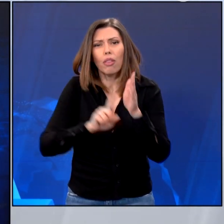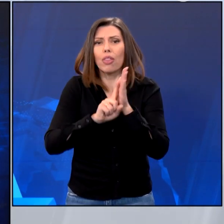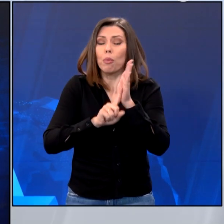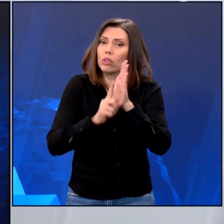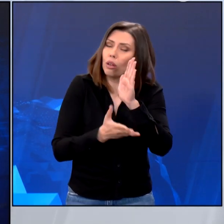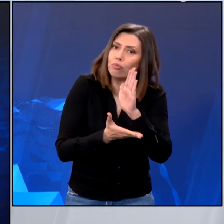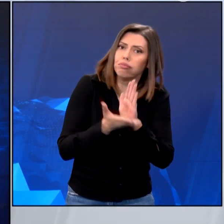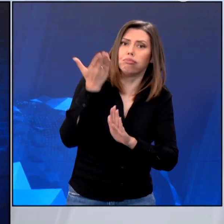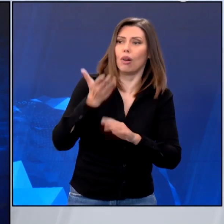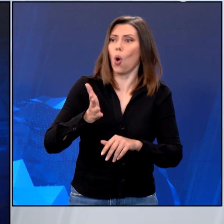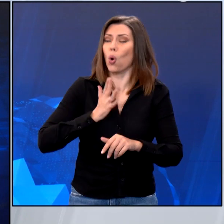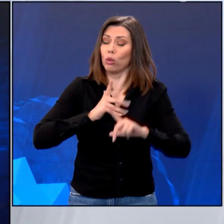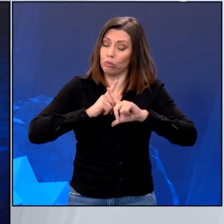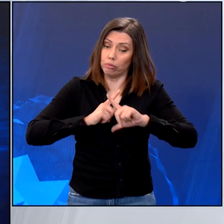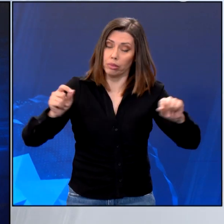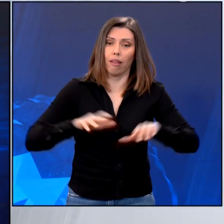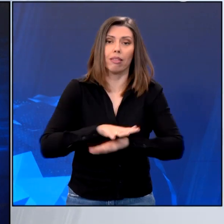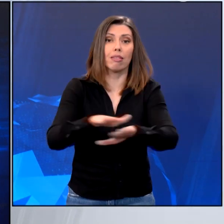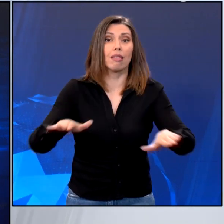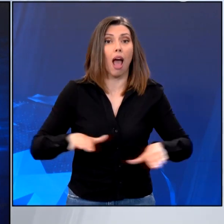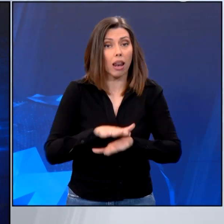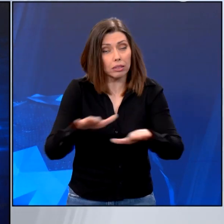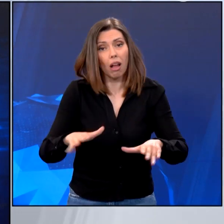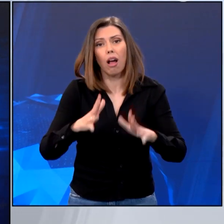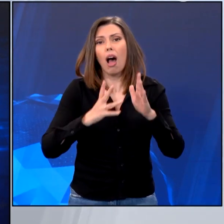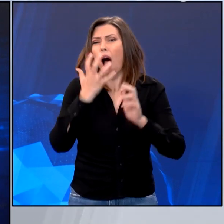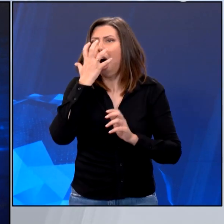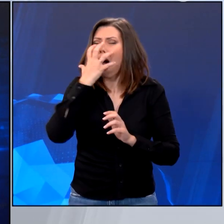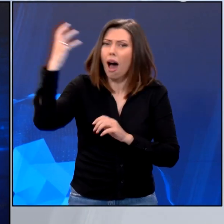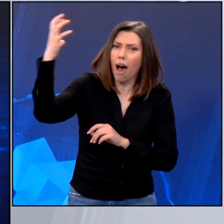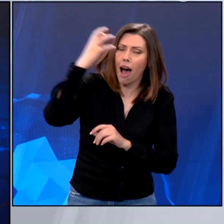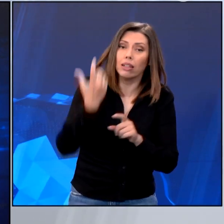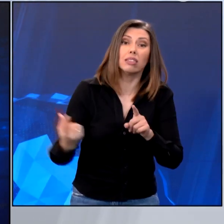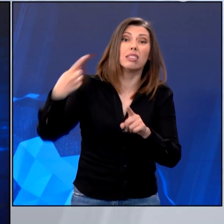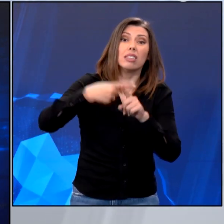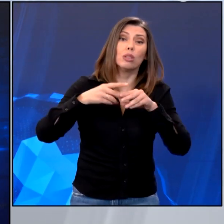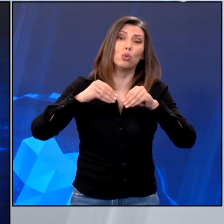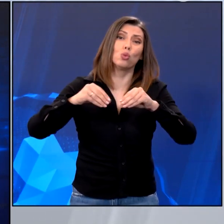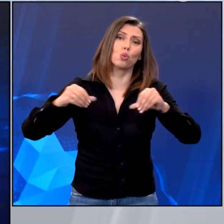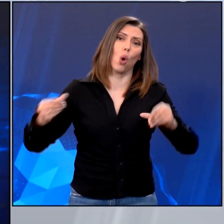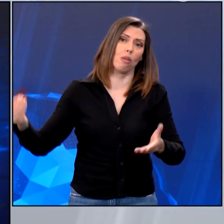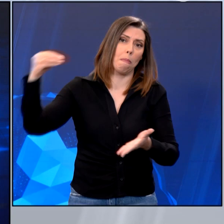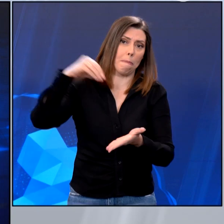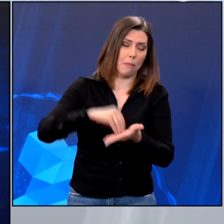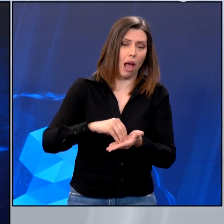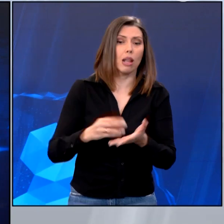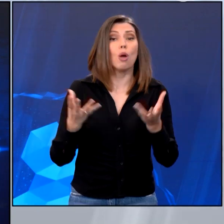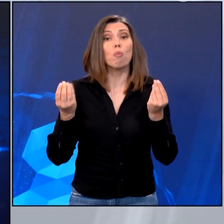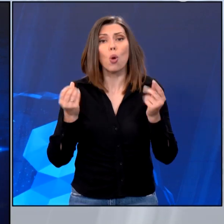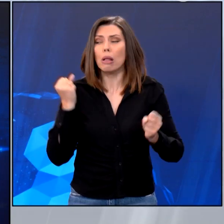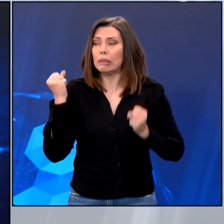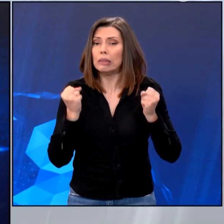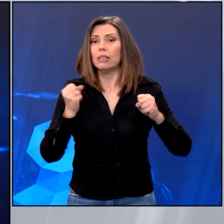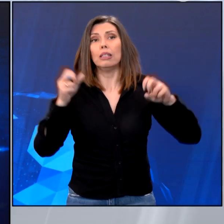κορυφώνεται η θερμή εισβολή σε συνδυασμό και με αφρικανική σκόνη. Πόλεις πέβδουν να αγοράσουν και να συντηρήσουν τα κλιματιστικά που ήδη έχουν